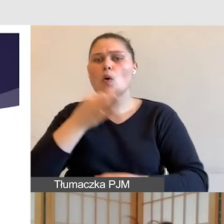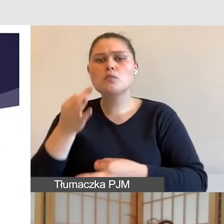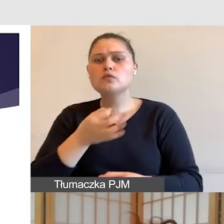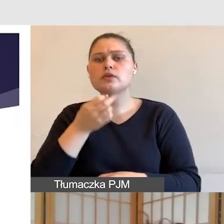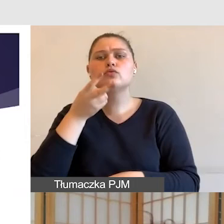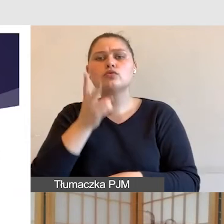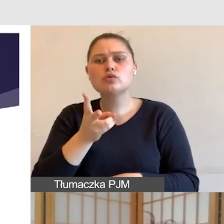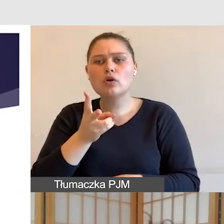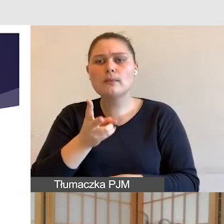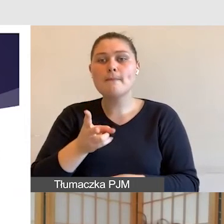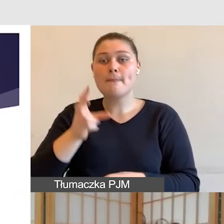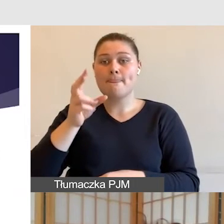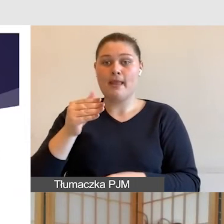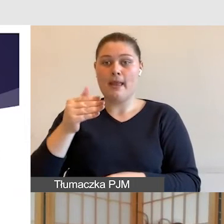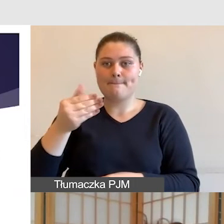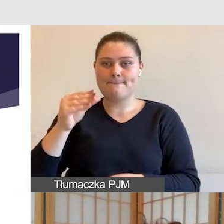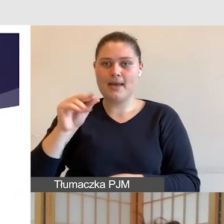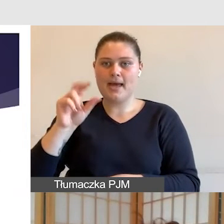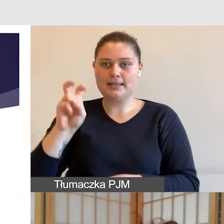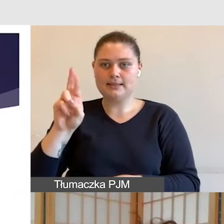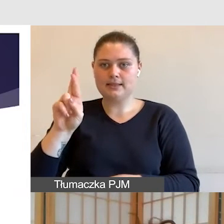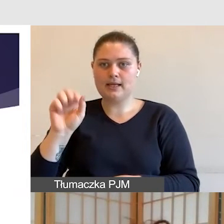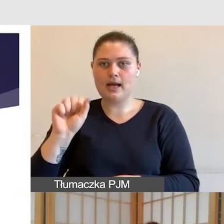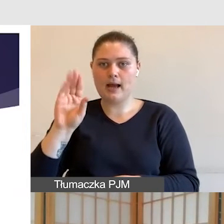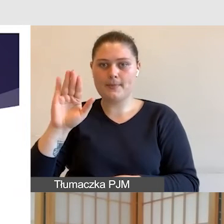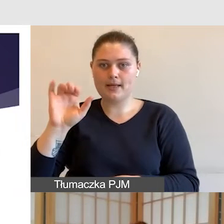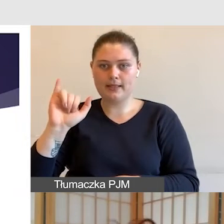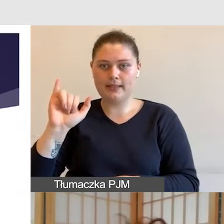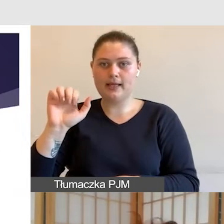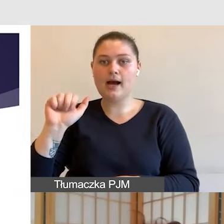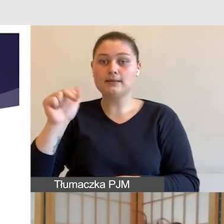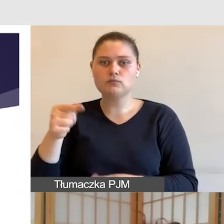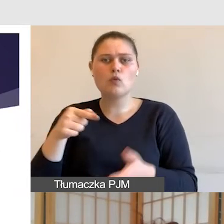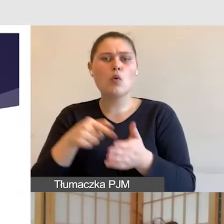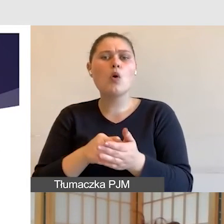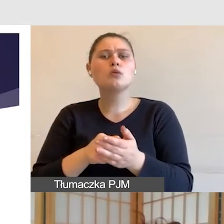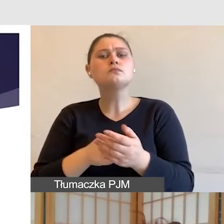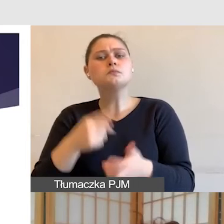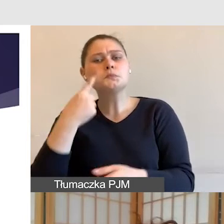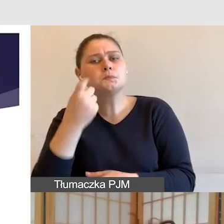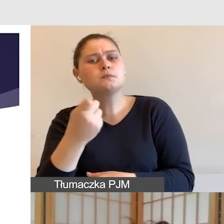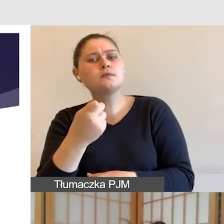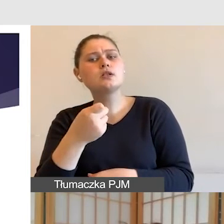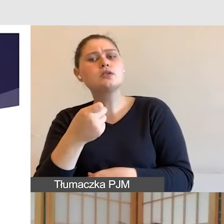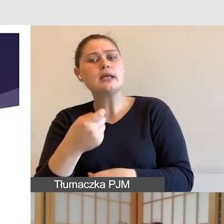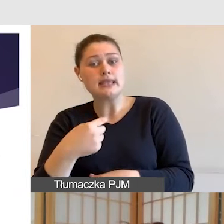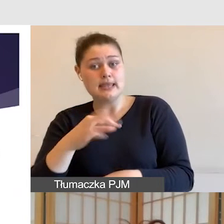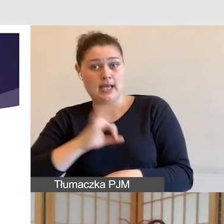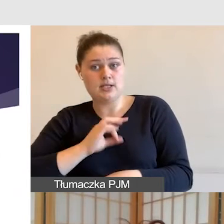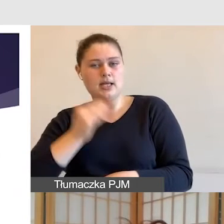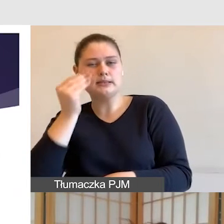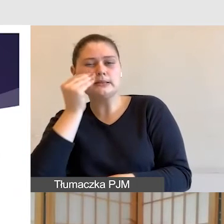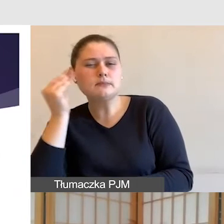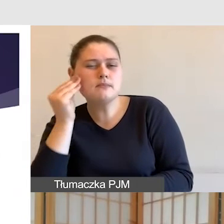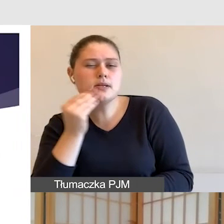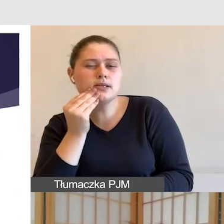Mechrabiana. Jest to badacz, który zwrócił uwagę przede wszystkim na udział naszych zmysłów w całym procesie komunikacji i na